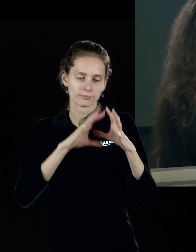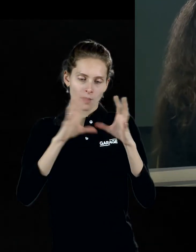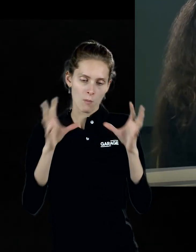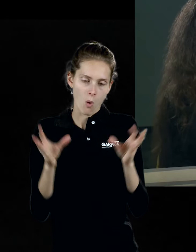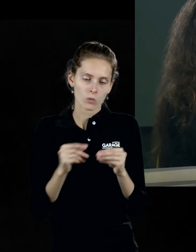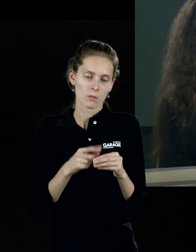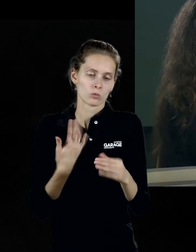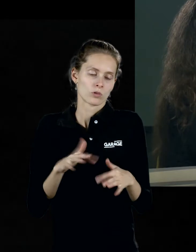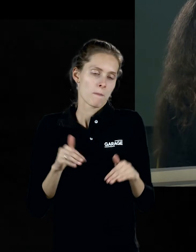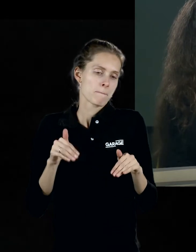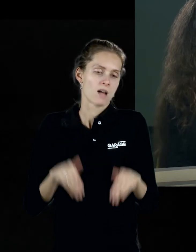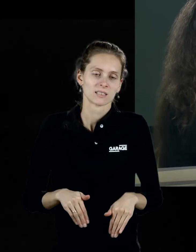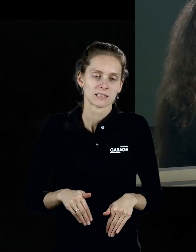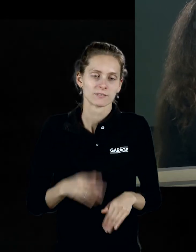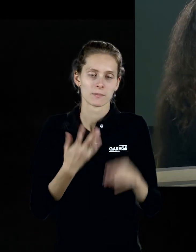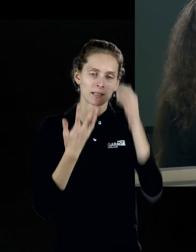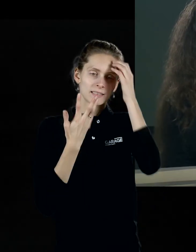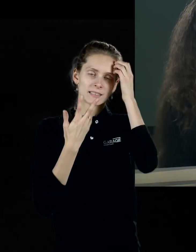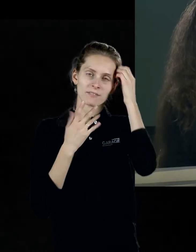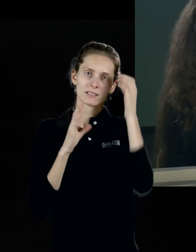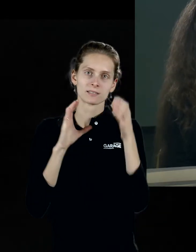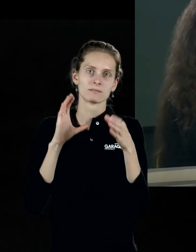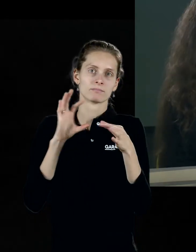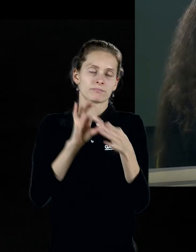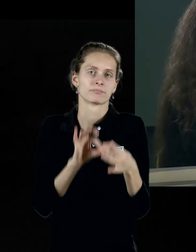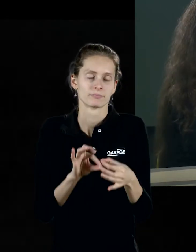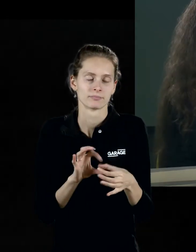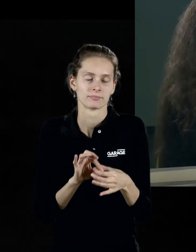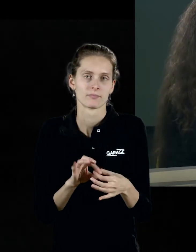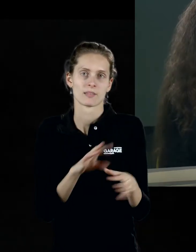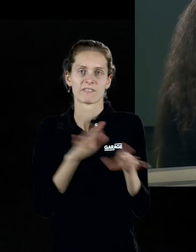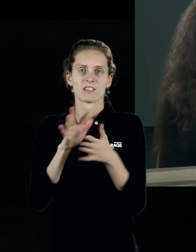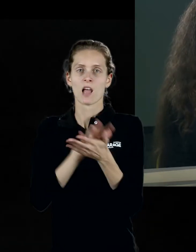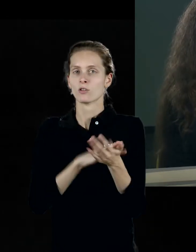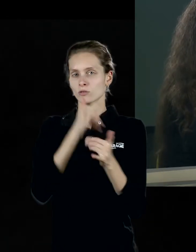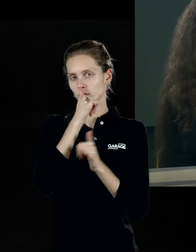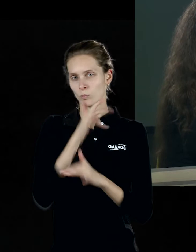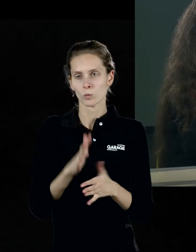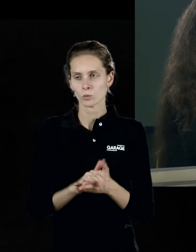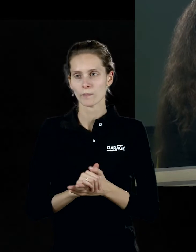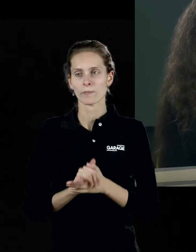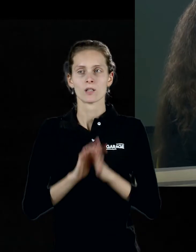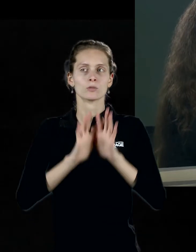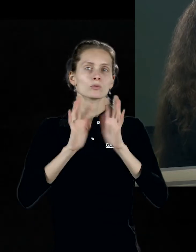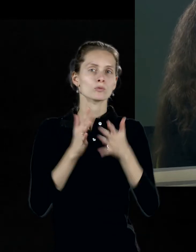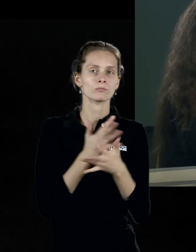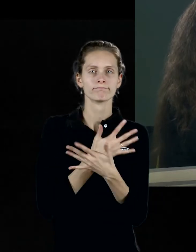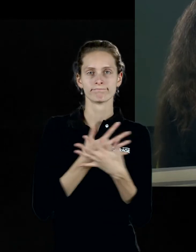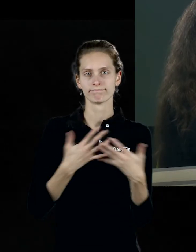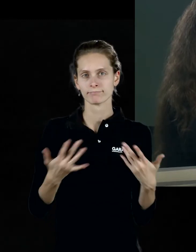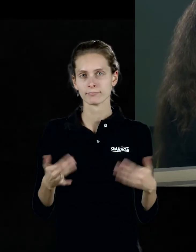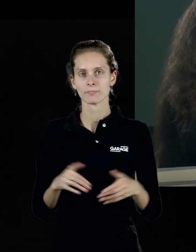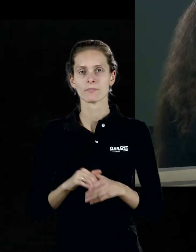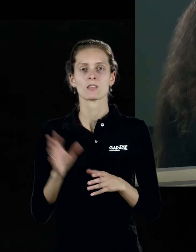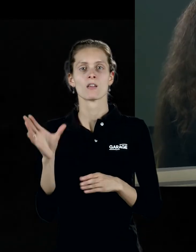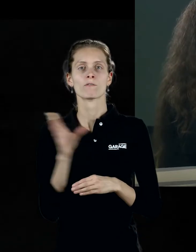абсолютно пассивна, потому что цвет её прикрепляет, она никуда не может двигаться дальше. И в случае, как бы, все то, что